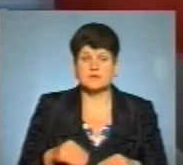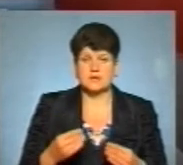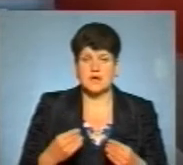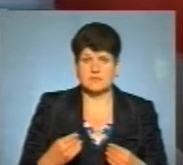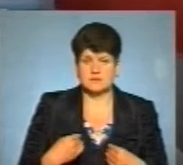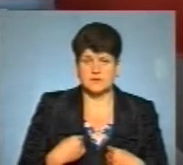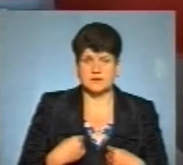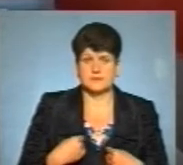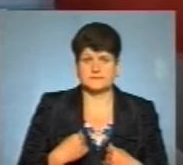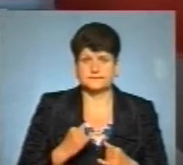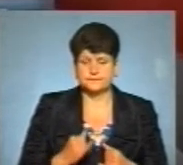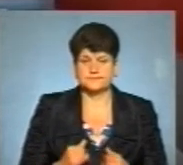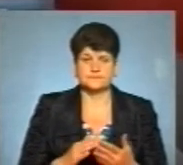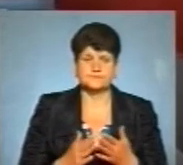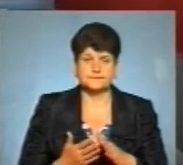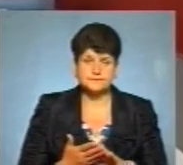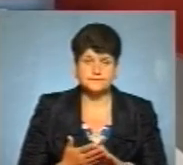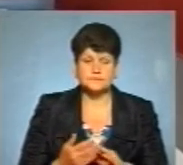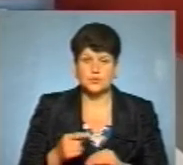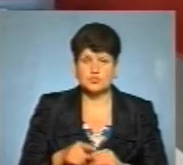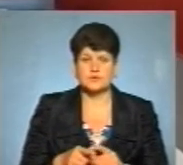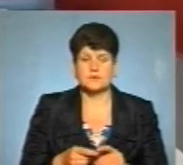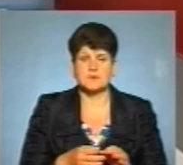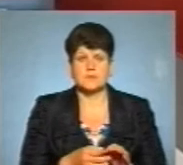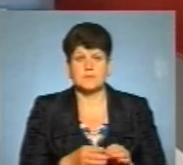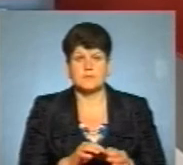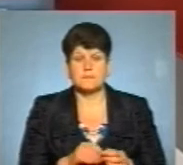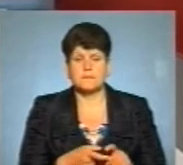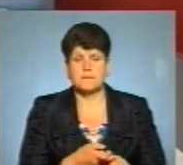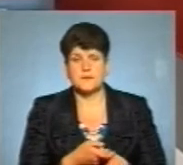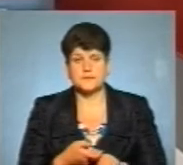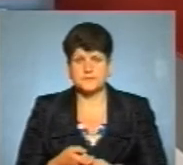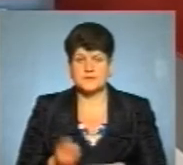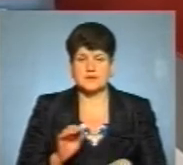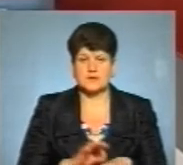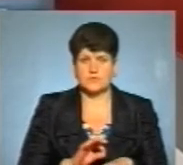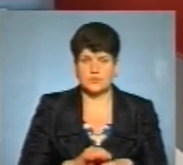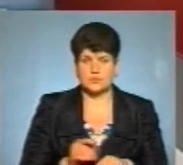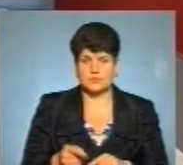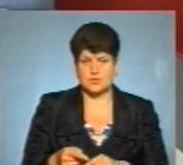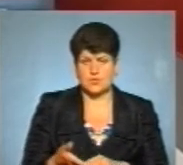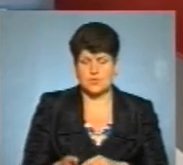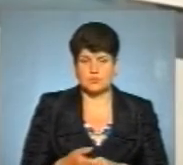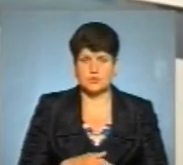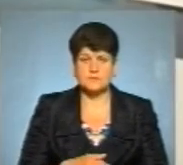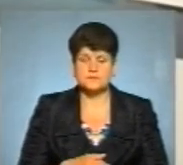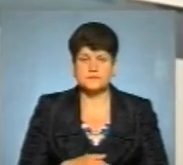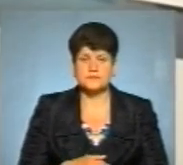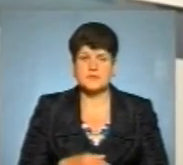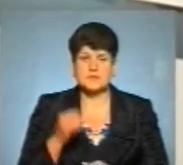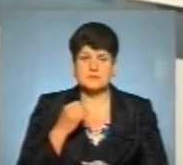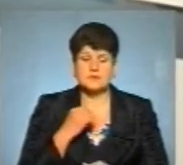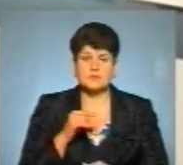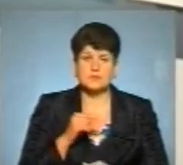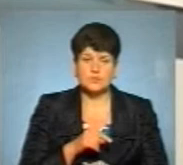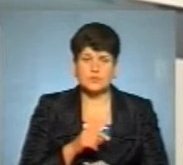неприємності, тому що він призвів до зростання захворюваності в Тернополі. Завдяки